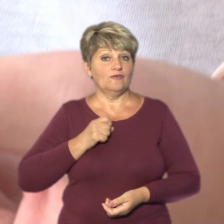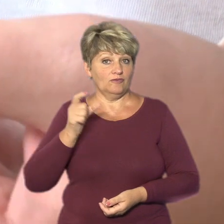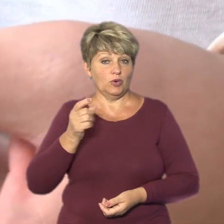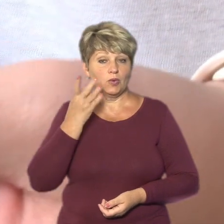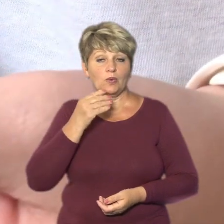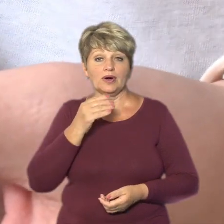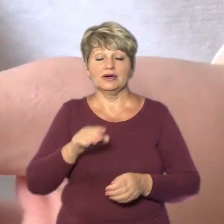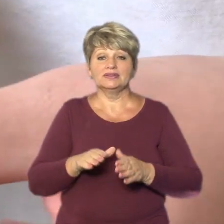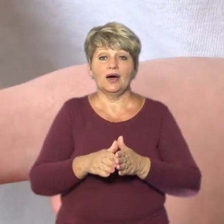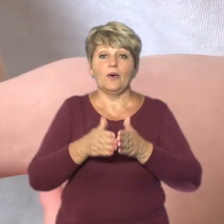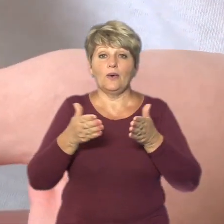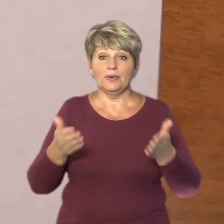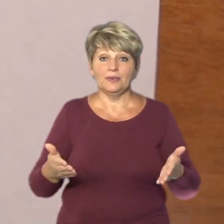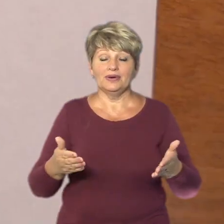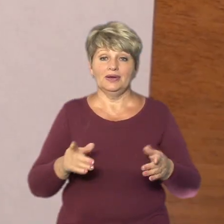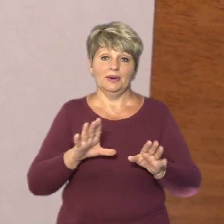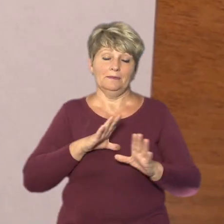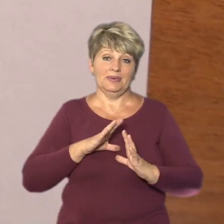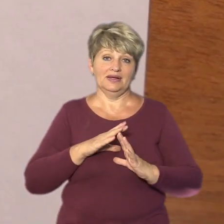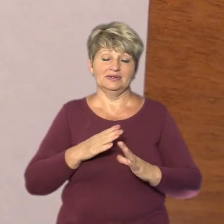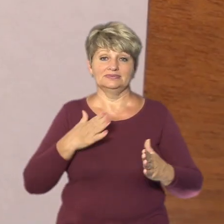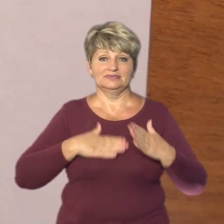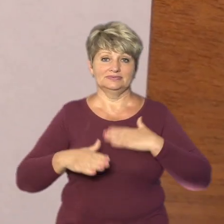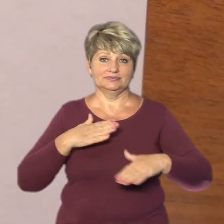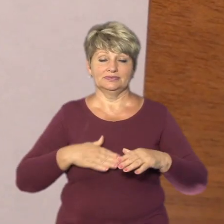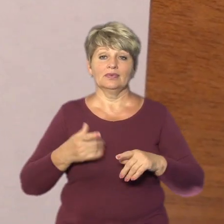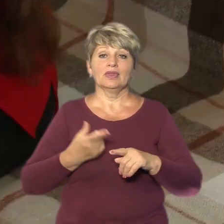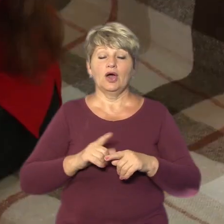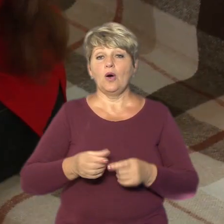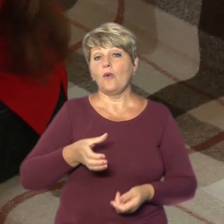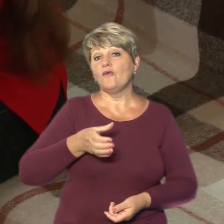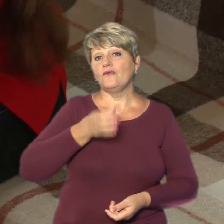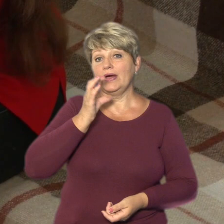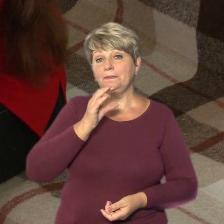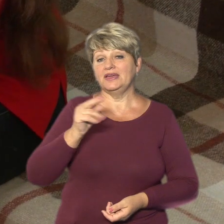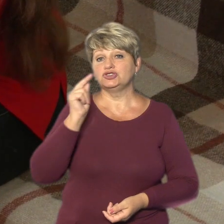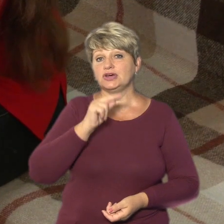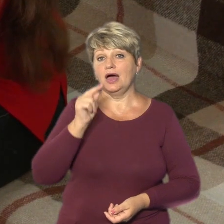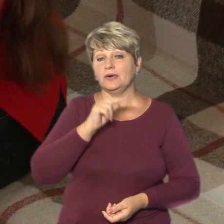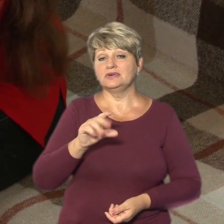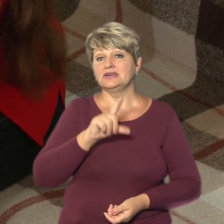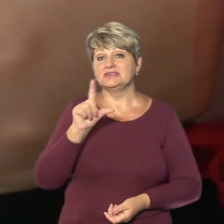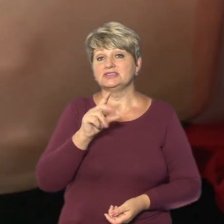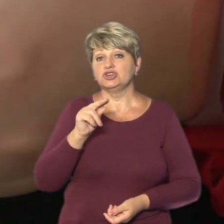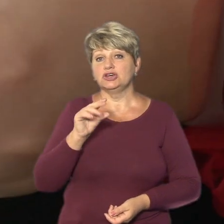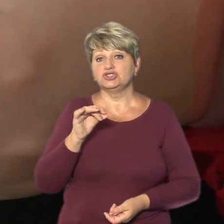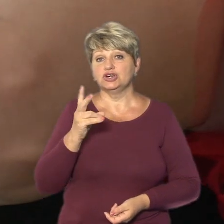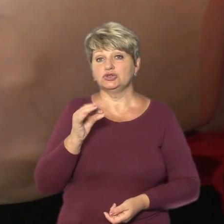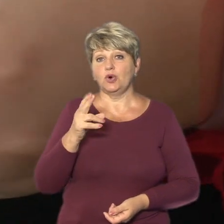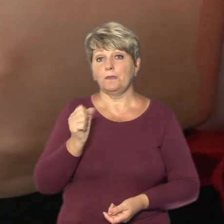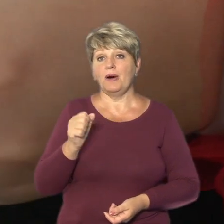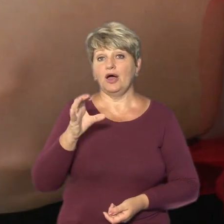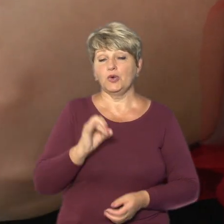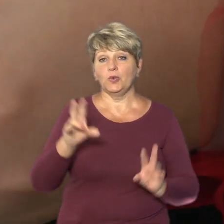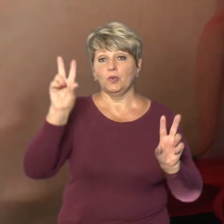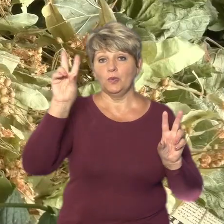відкриють, надихнулися ноткою позитиву. Цю серію назвали «Випий чаю з чорнобаю». Відтак, кажуть дівчата, земляки зігріються не лише